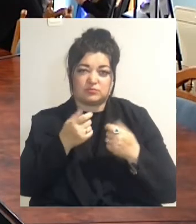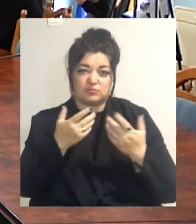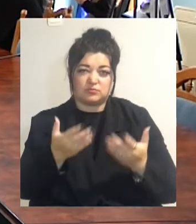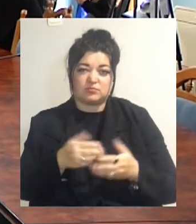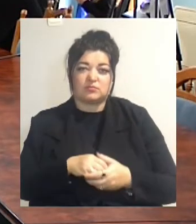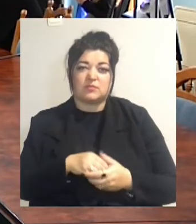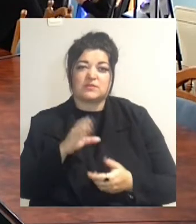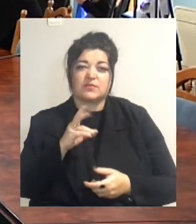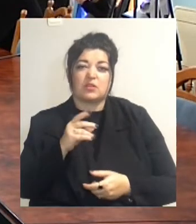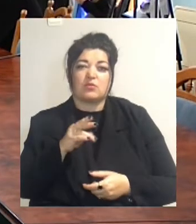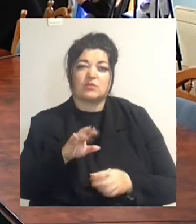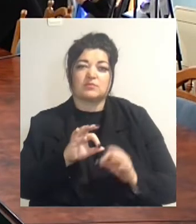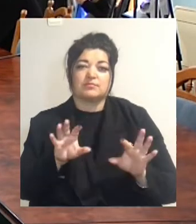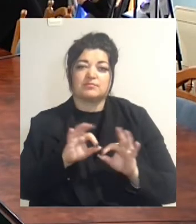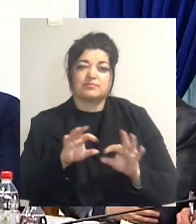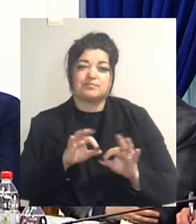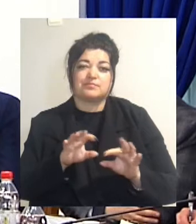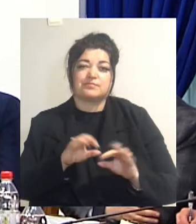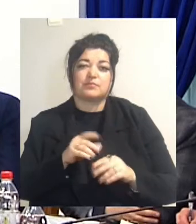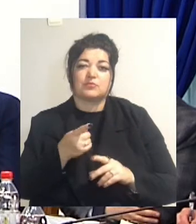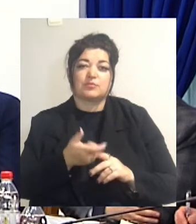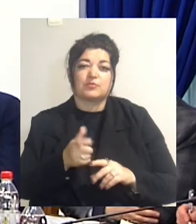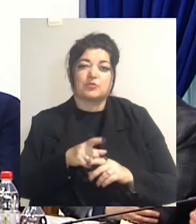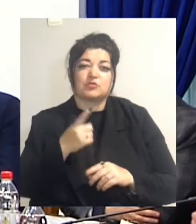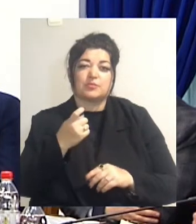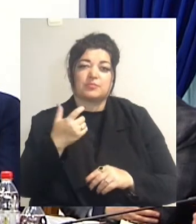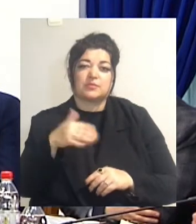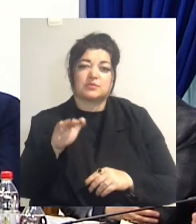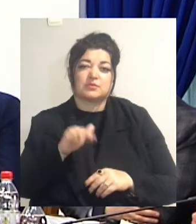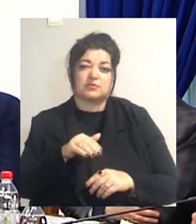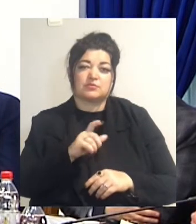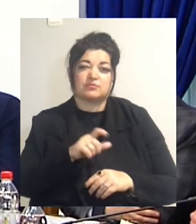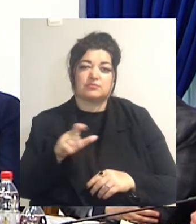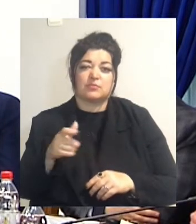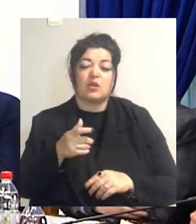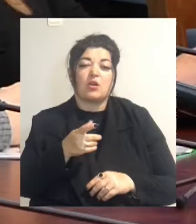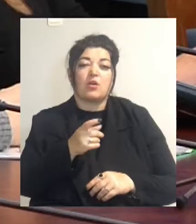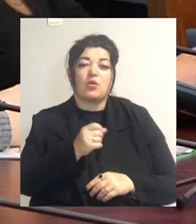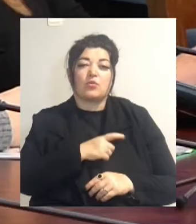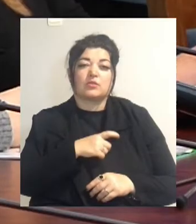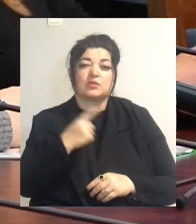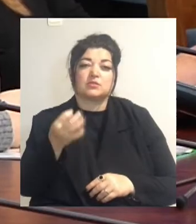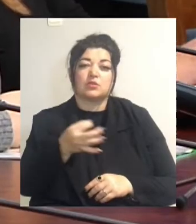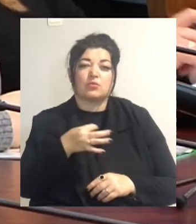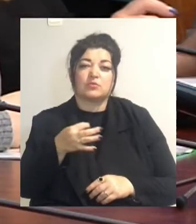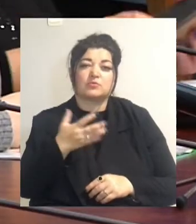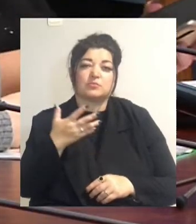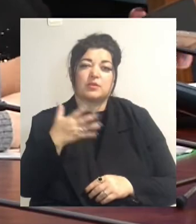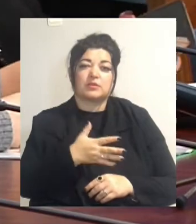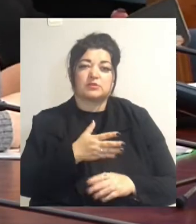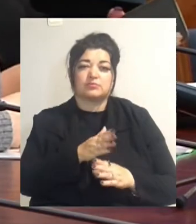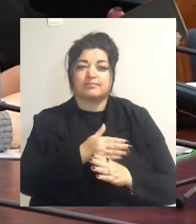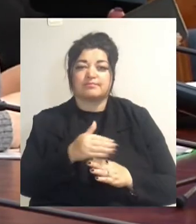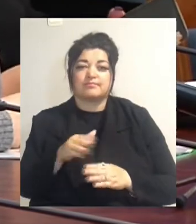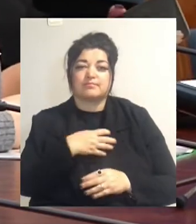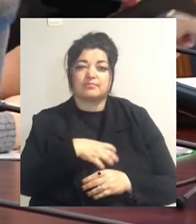заявки на отримання землі подали більше 11 тисяч військових. В Ходайській області ветеранам під будівництво виділили 5 тисяч гектарів землі. Всього на